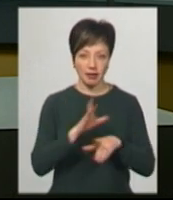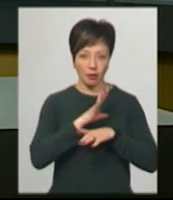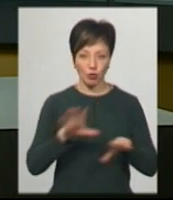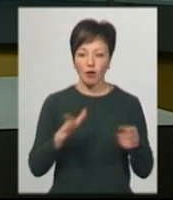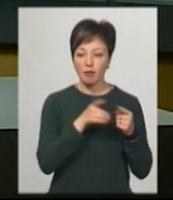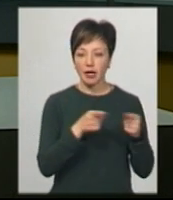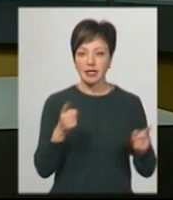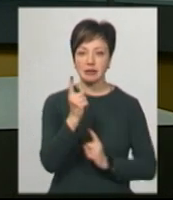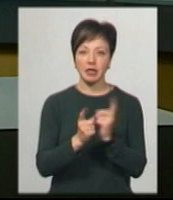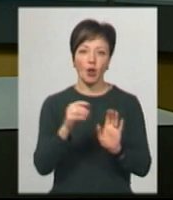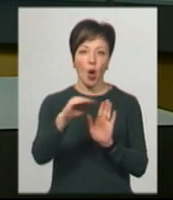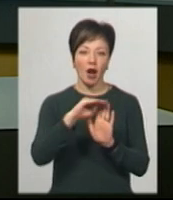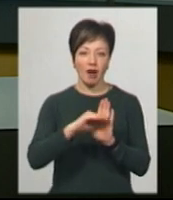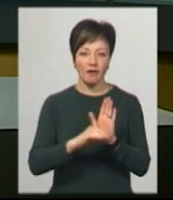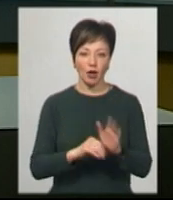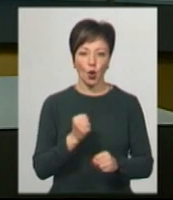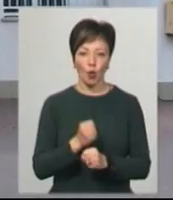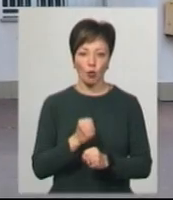цей період змінило графік роботи.